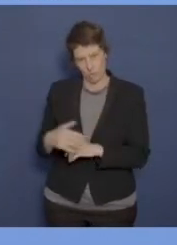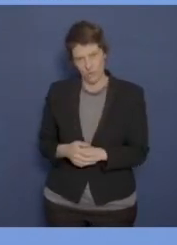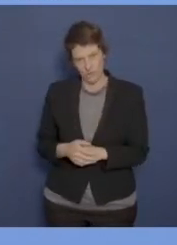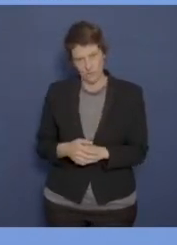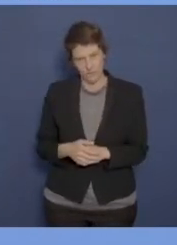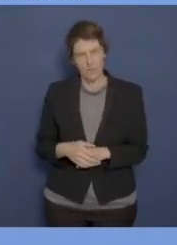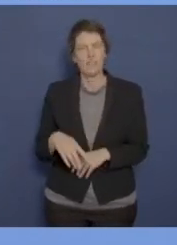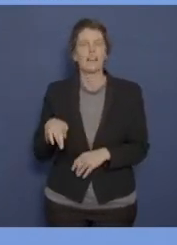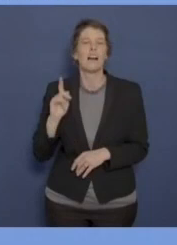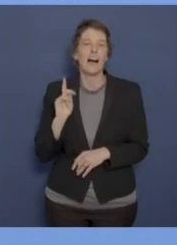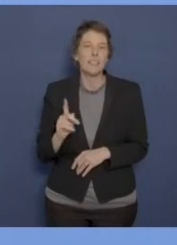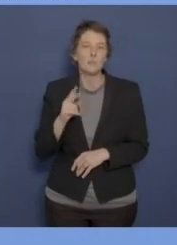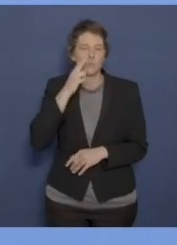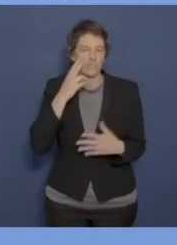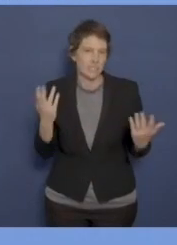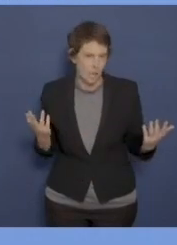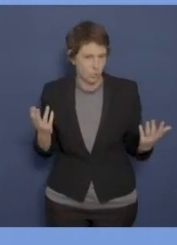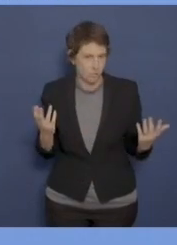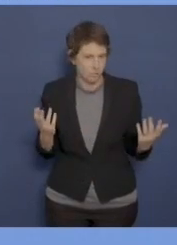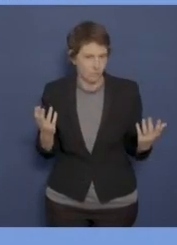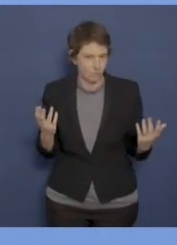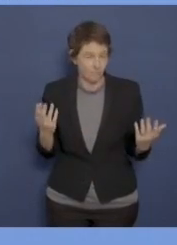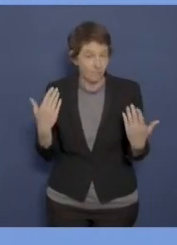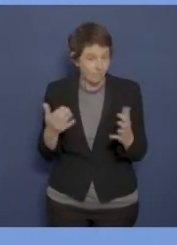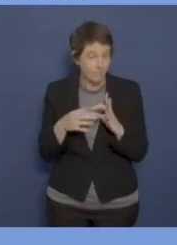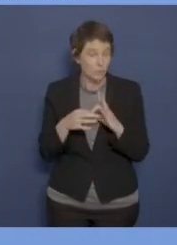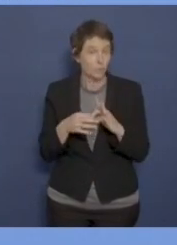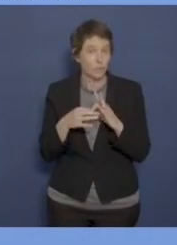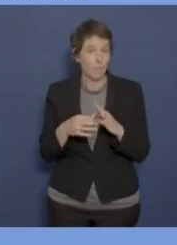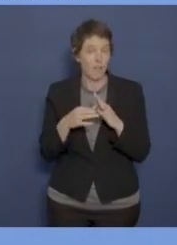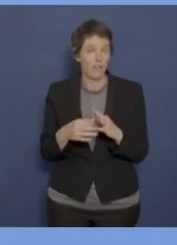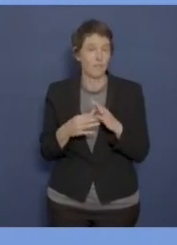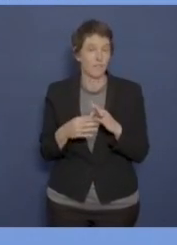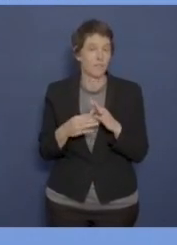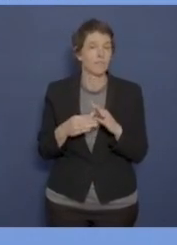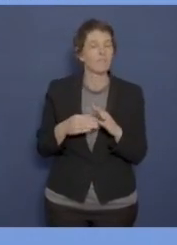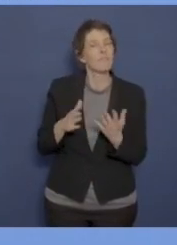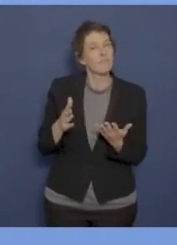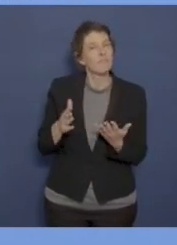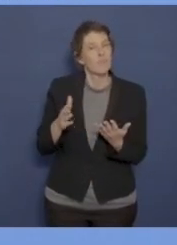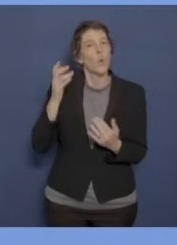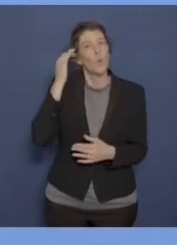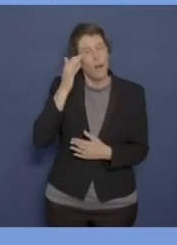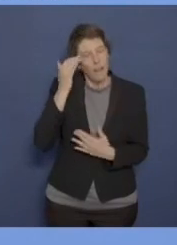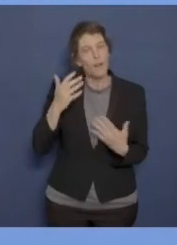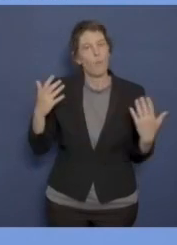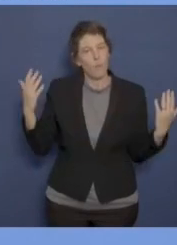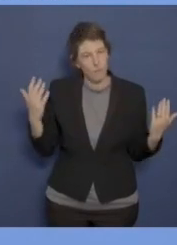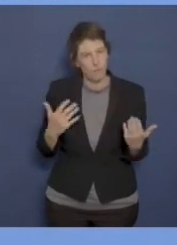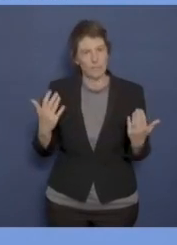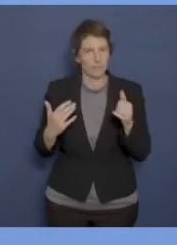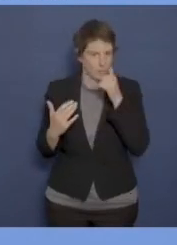Es ist so, dass hier die Erwägung in die Richtung geht, dass der